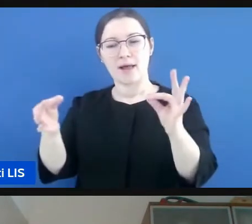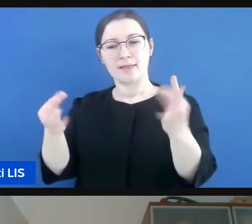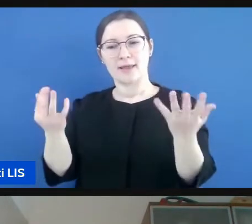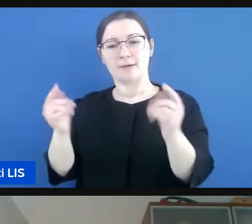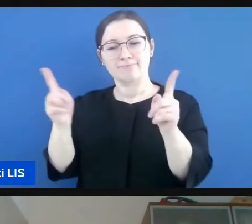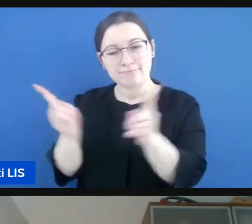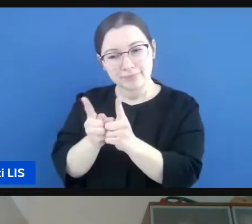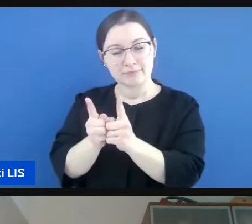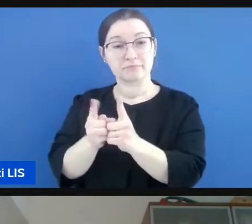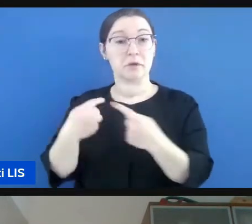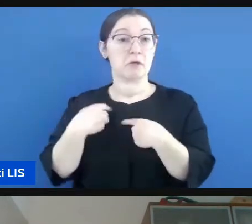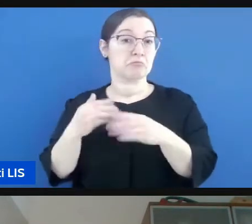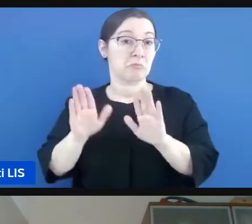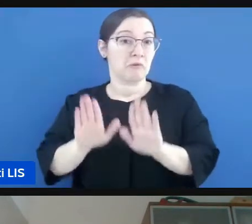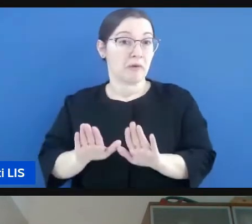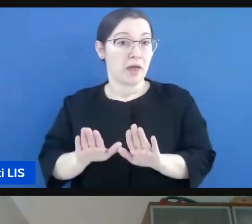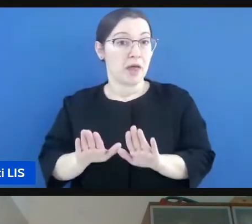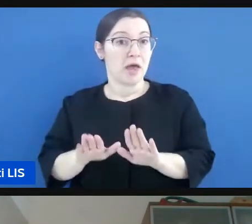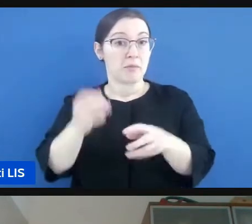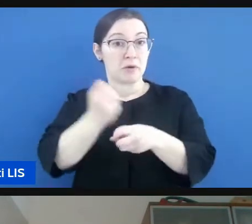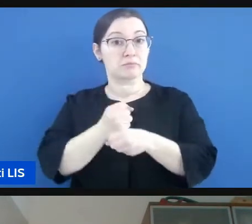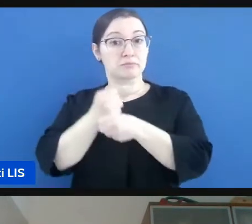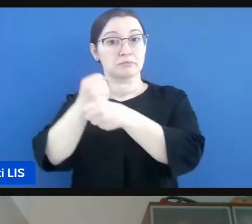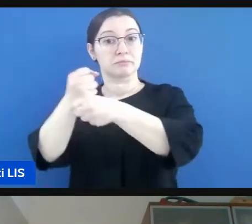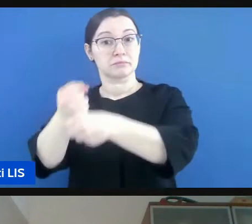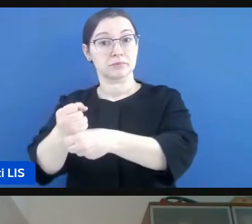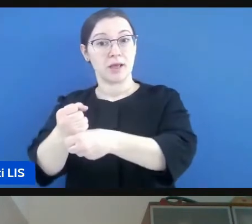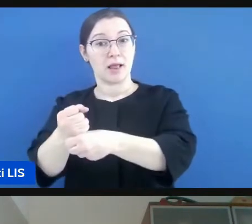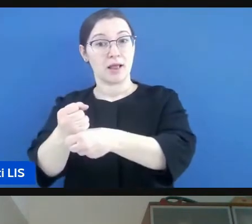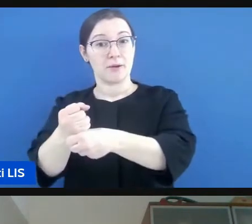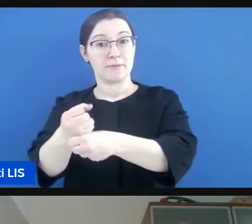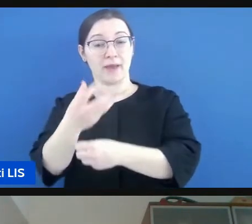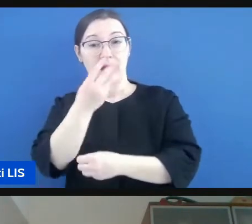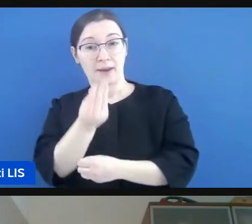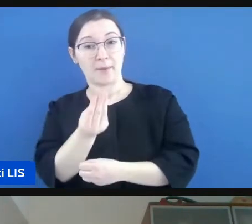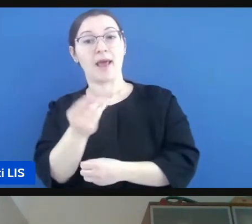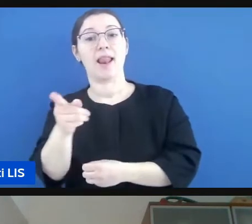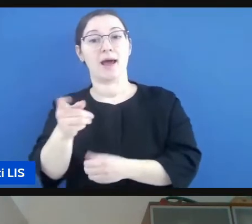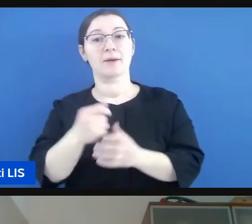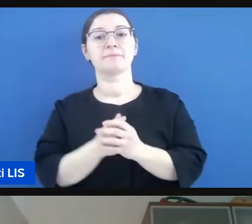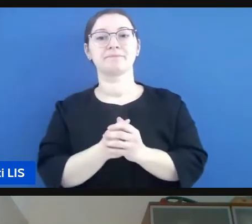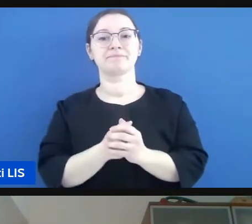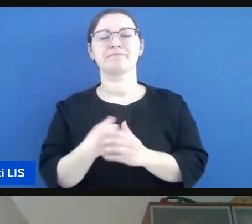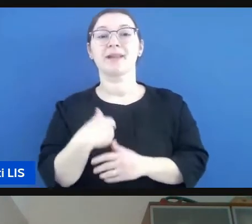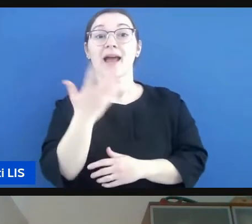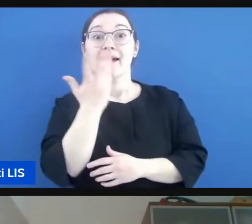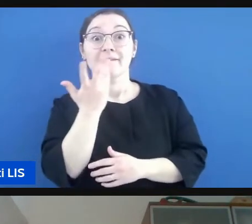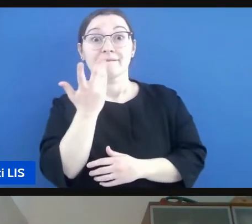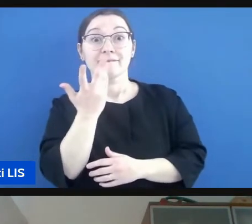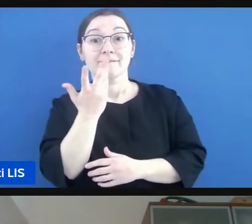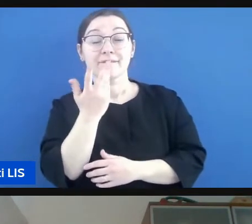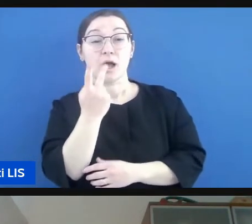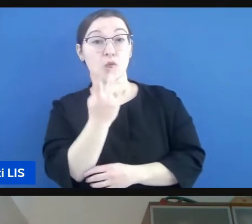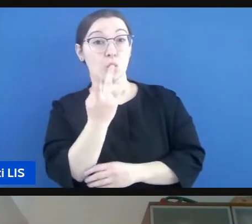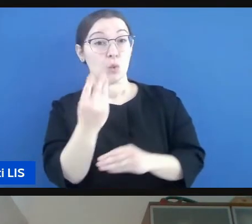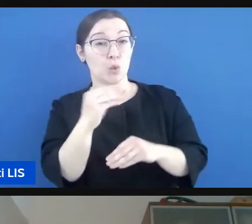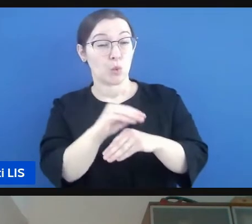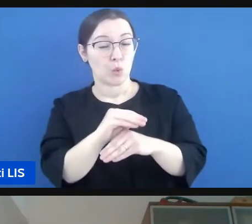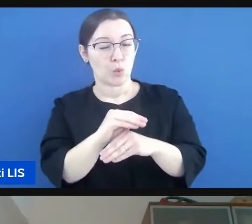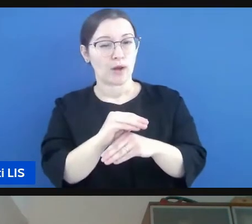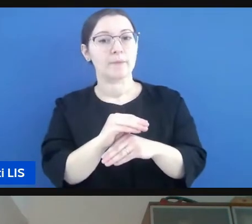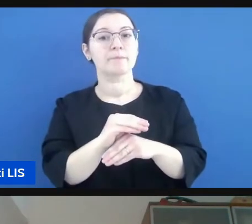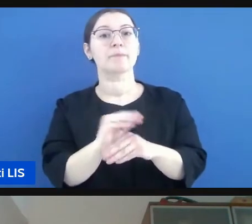mi fermo qui lascio la parola a Carmela due due due due volevo inserirmi con il discorso di Emilia